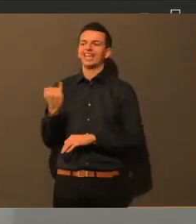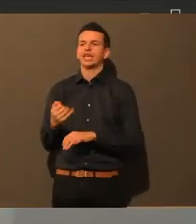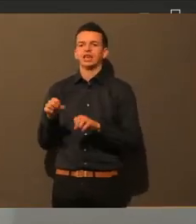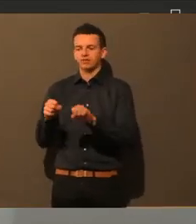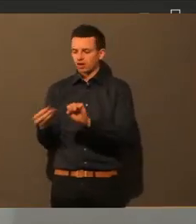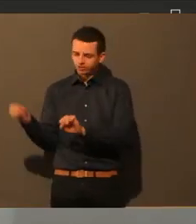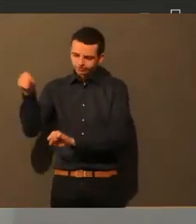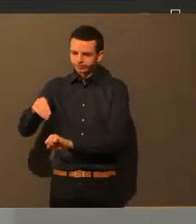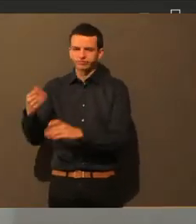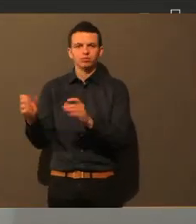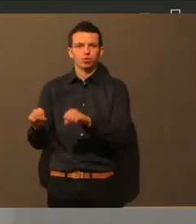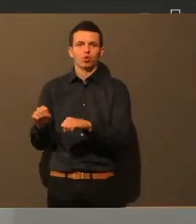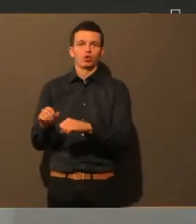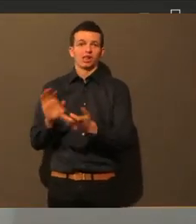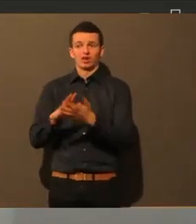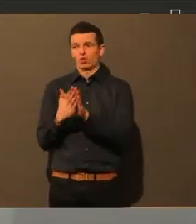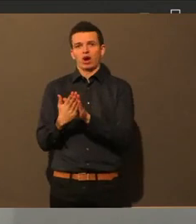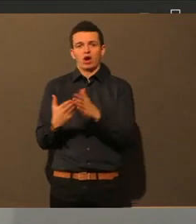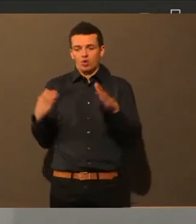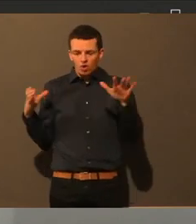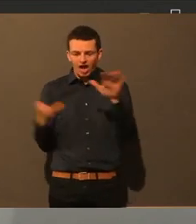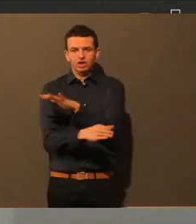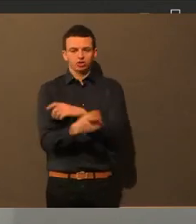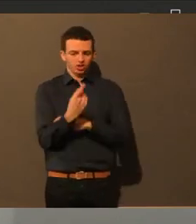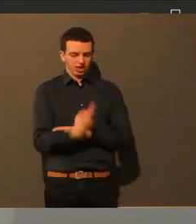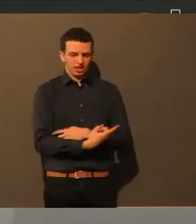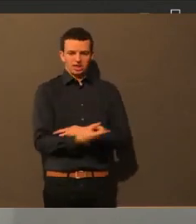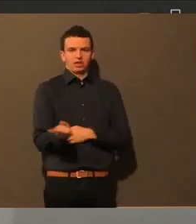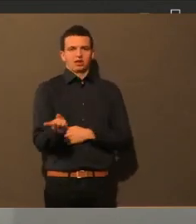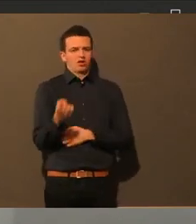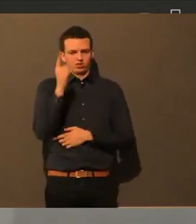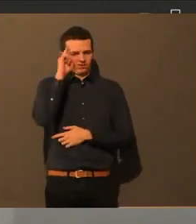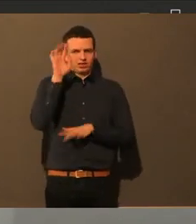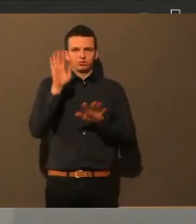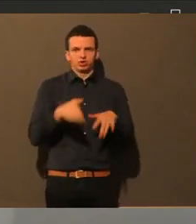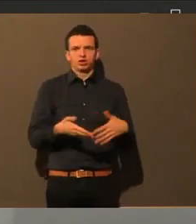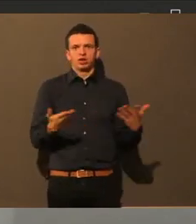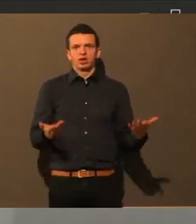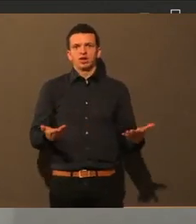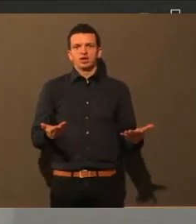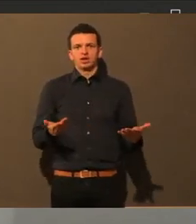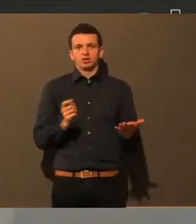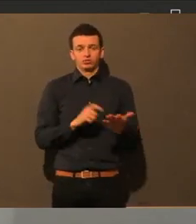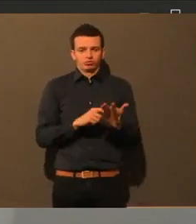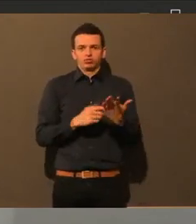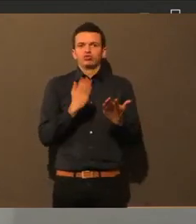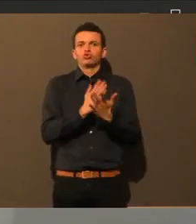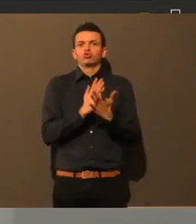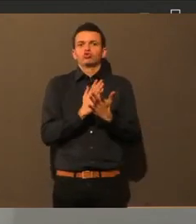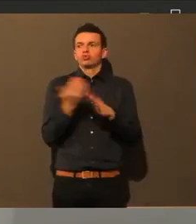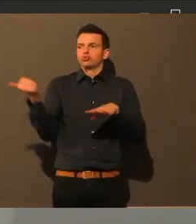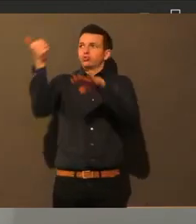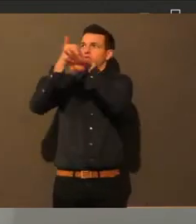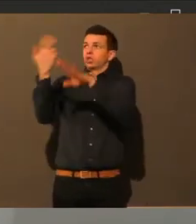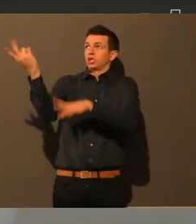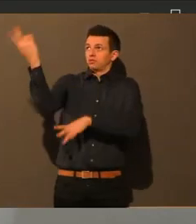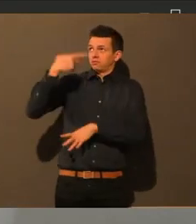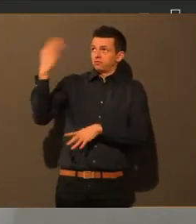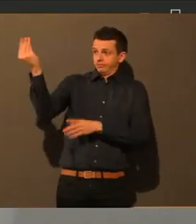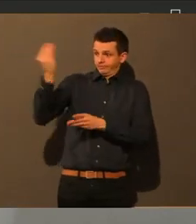die Angestellten in dem Supermarkt auch nicht wissen, wie sie anders damit umgehen sollen, weil sie halt eine Angabe oder eine Vorgabe vom Arbeitgeber bekommen haben.